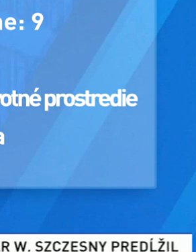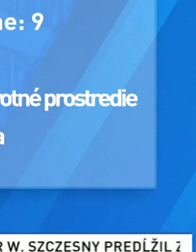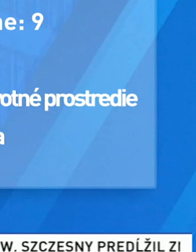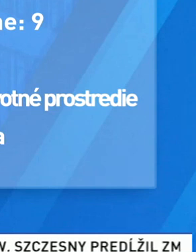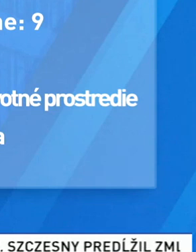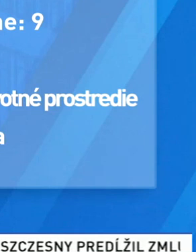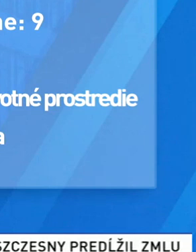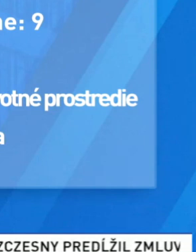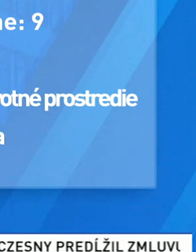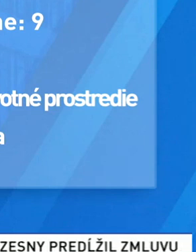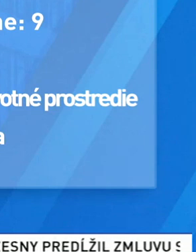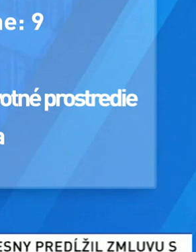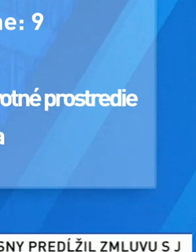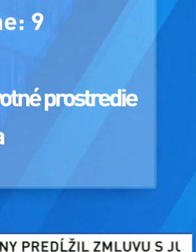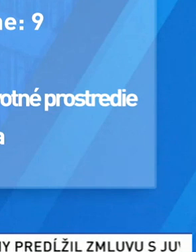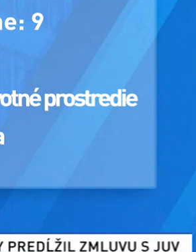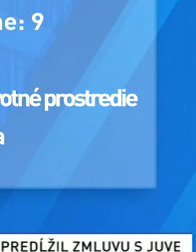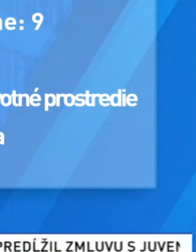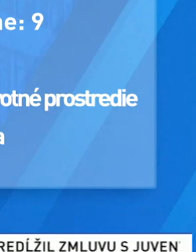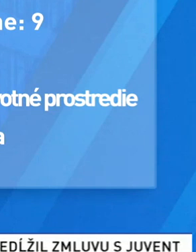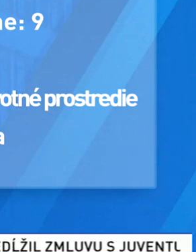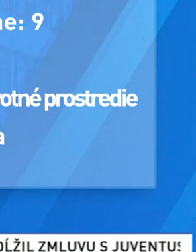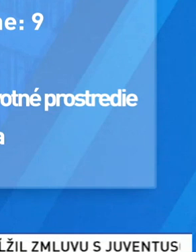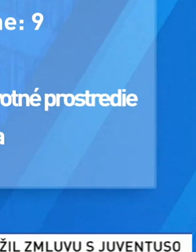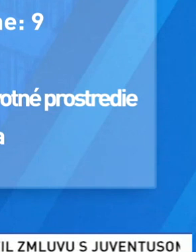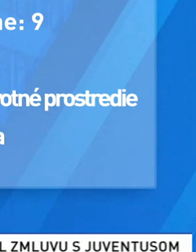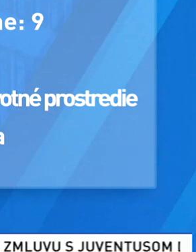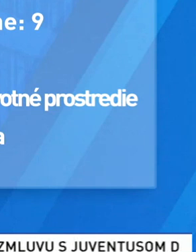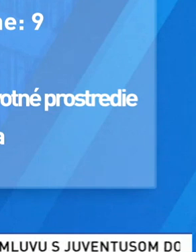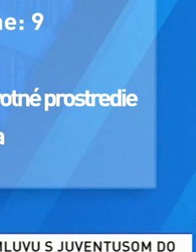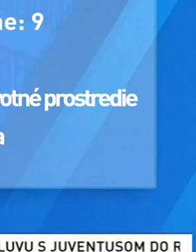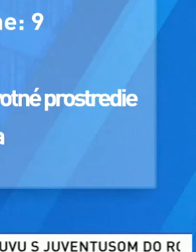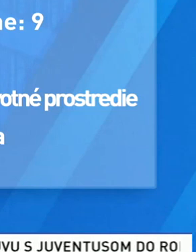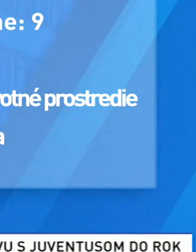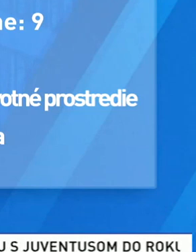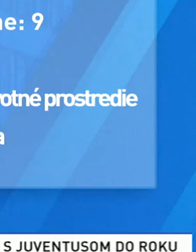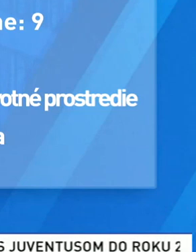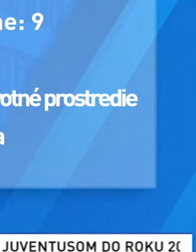Má 51 rokov a žije v Dunajskej strede, je analytikom pre životné prostredie.